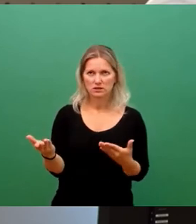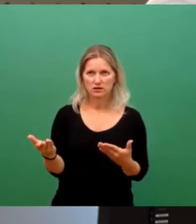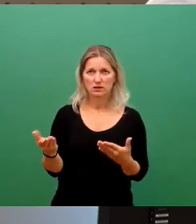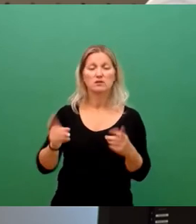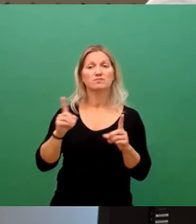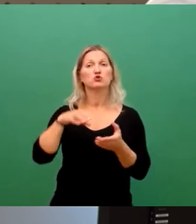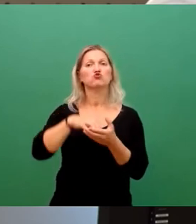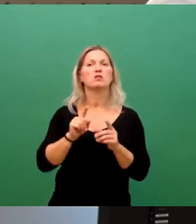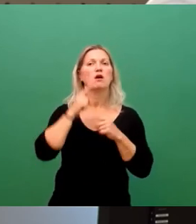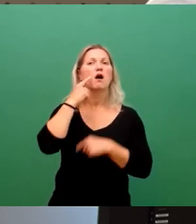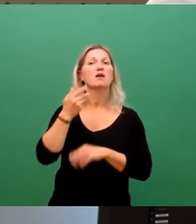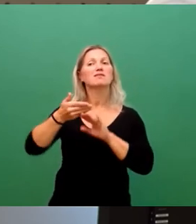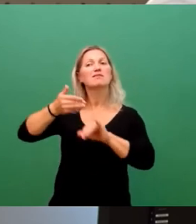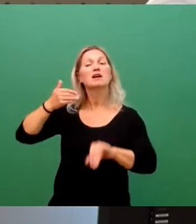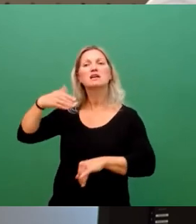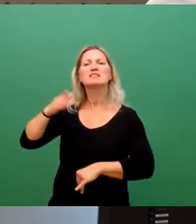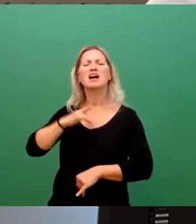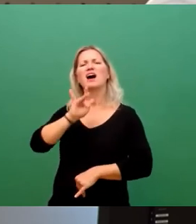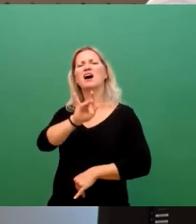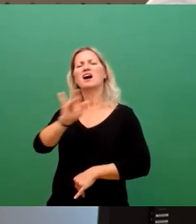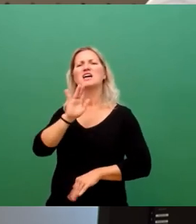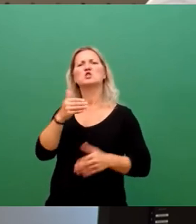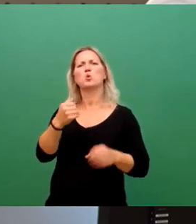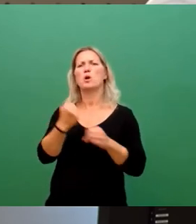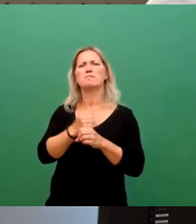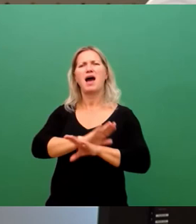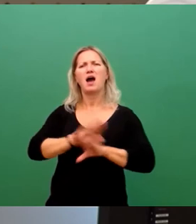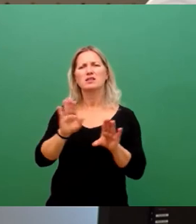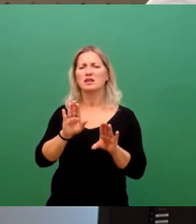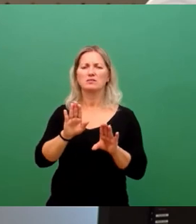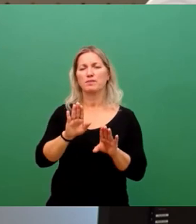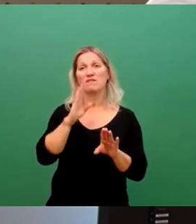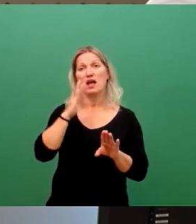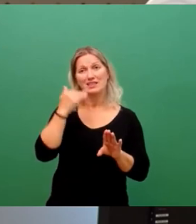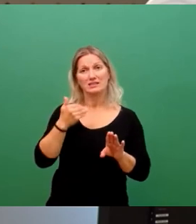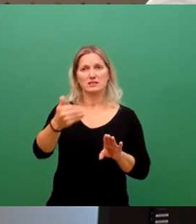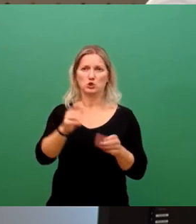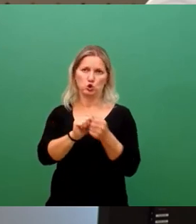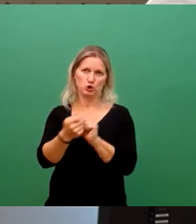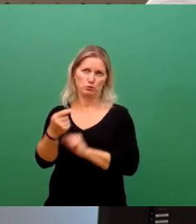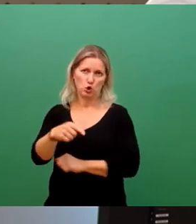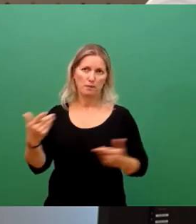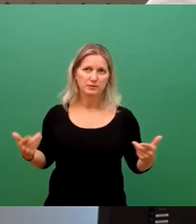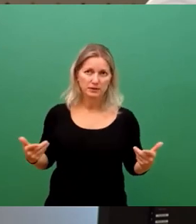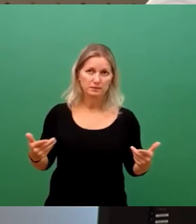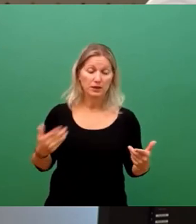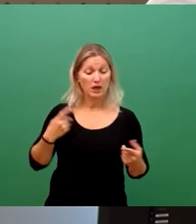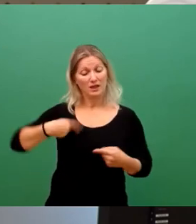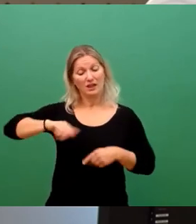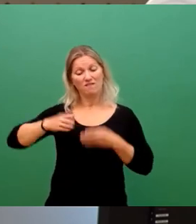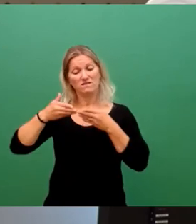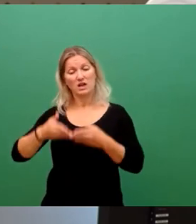Vergangenheit zum Teil dagegen entschieden, solche Regelungen hier auch gut zu heißen. Dementsprechend, das Fazit aus Sicht unserer Fraktion ist,